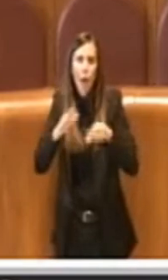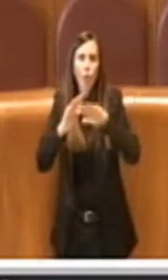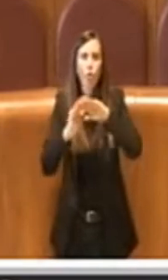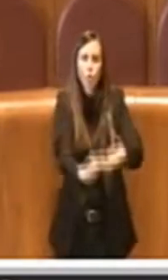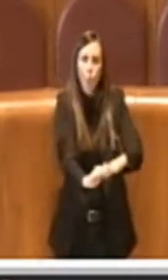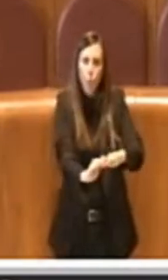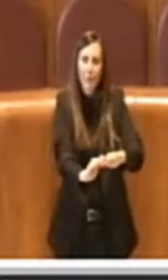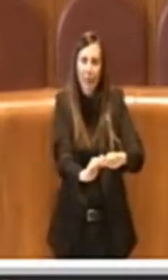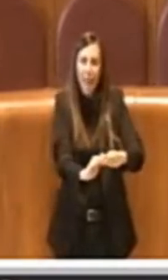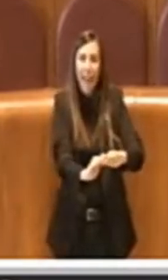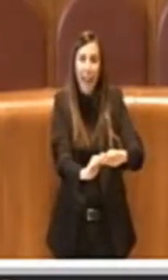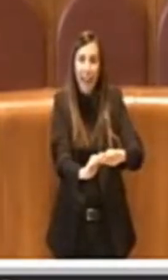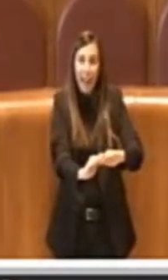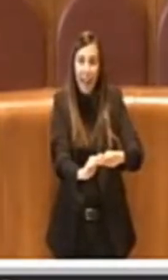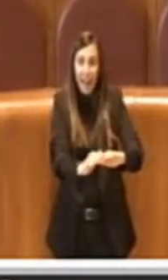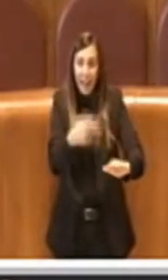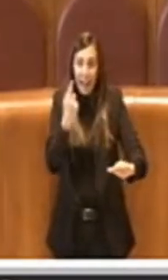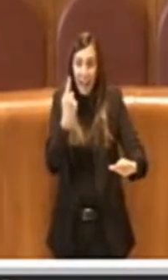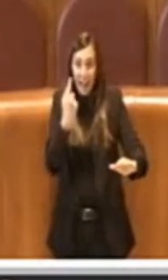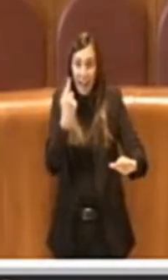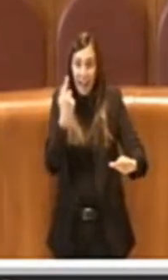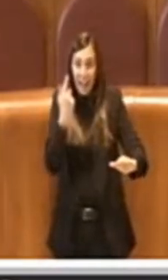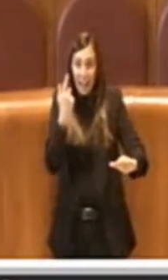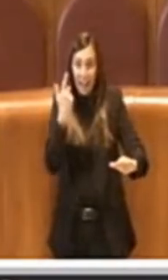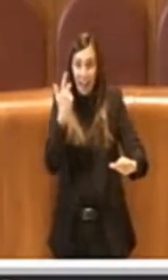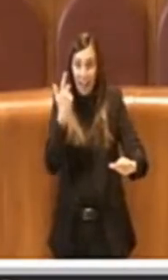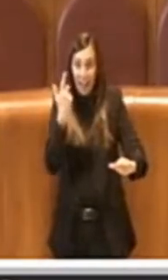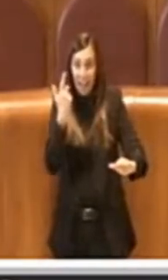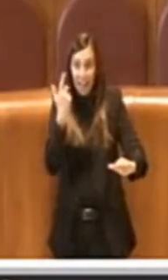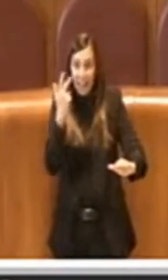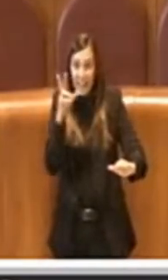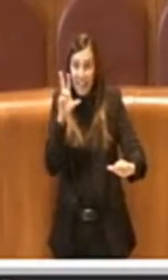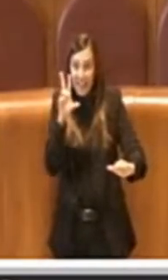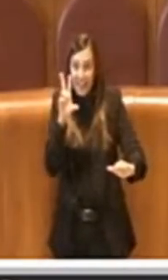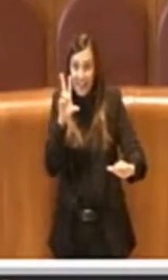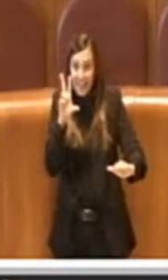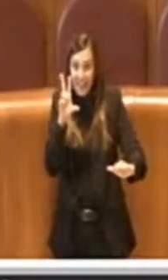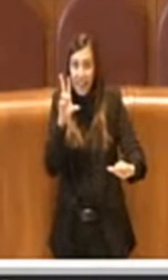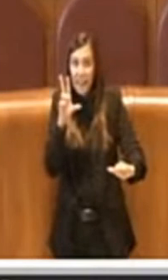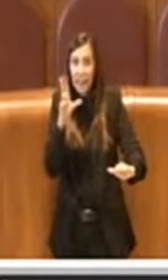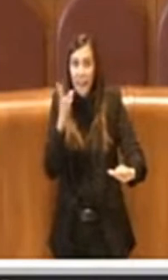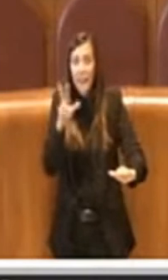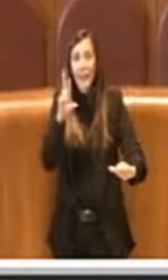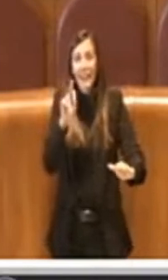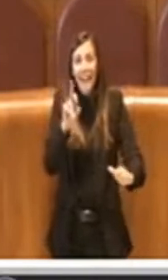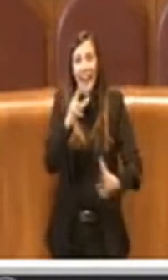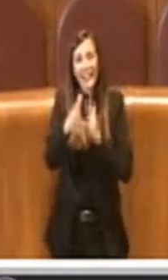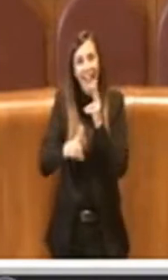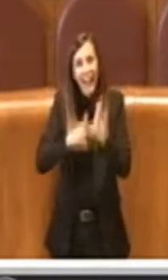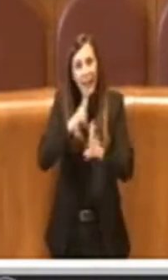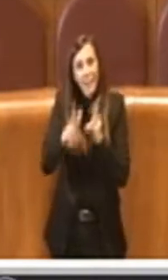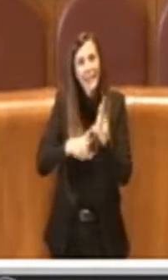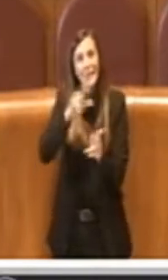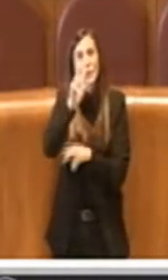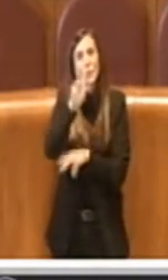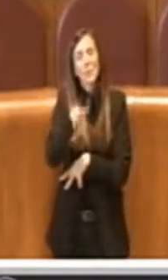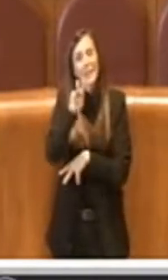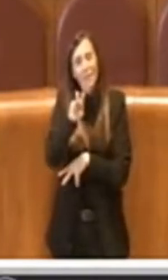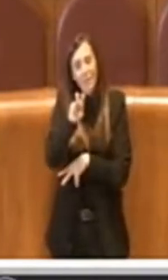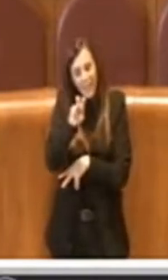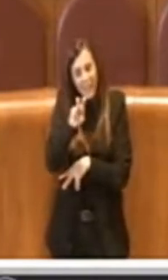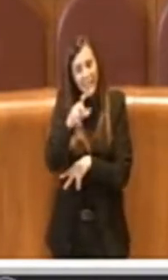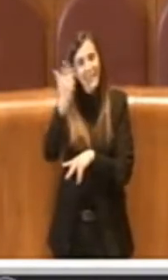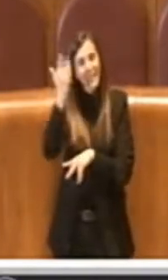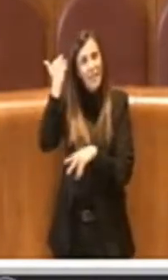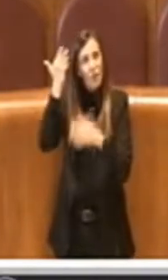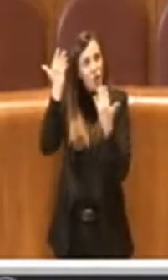effetti il 30 il 30 aprile del 2020 è stato